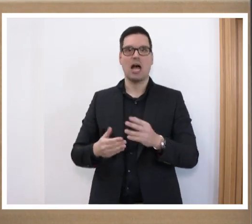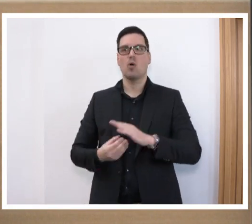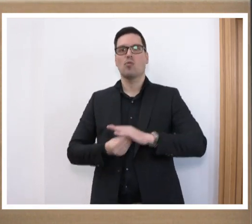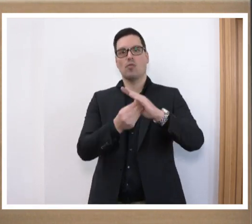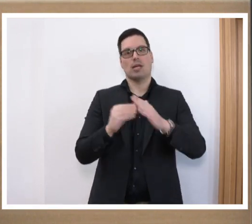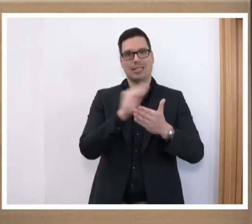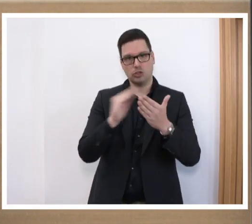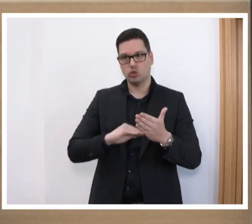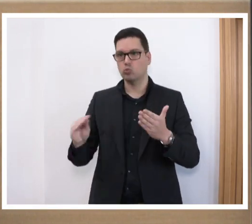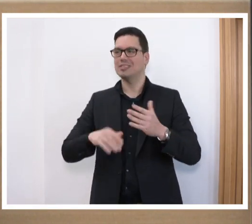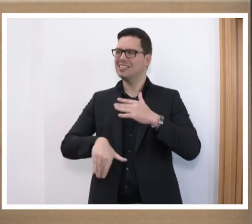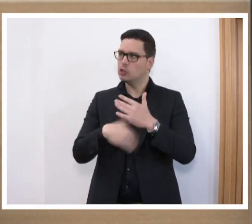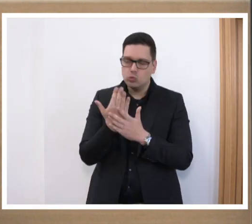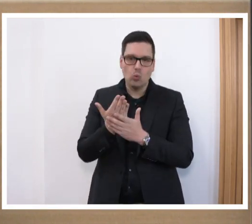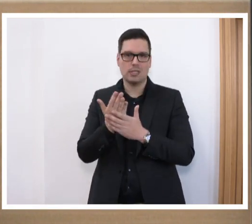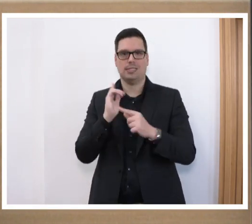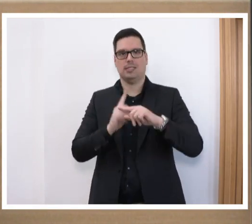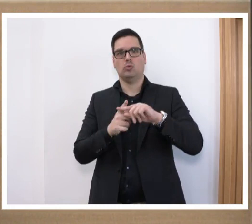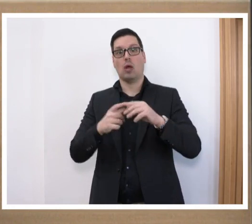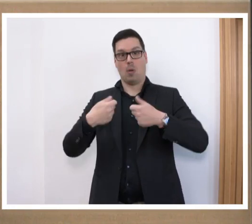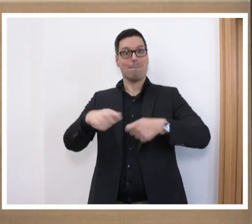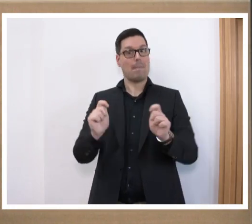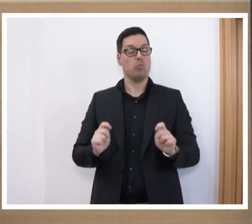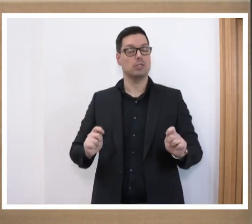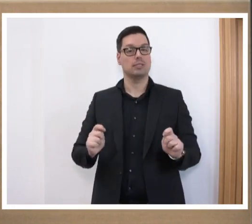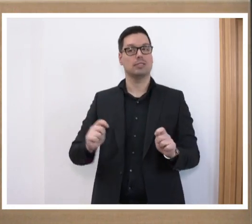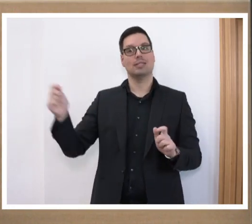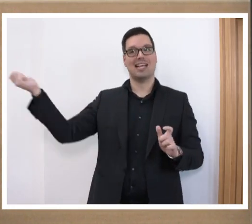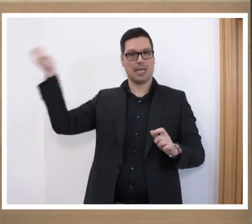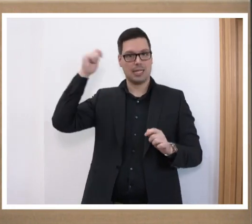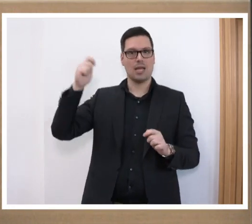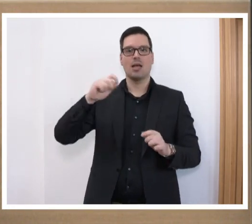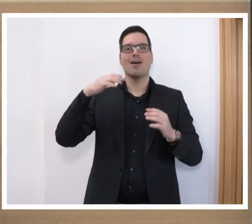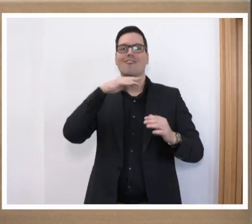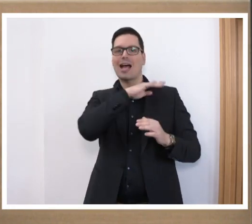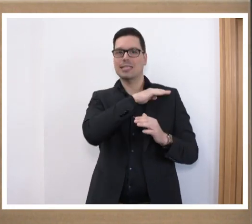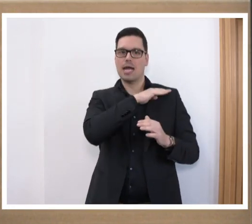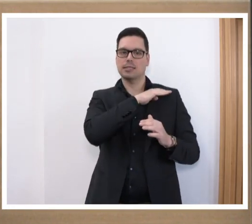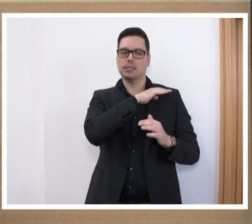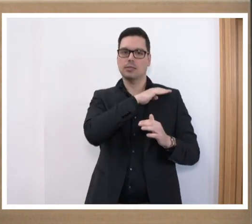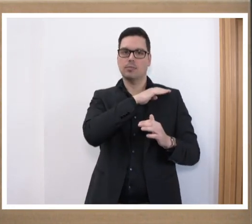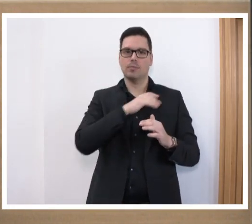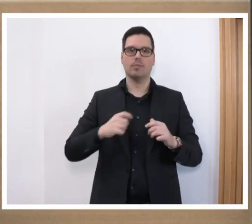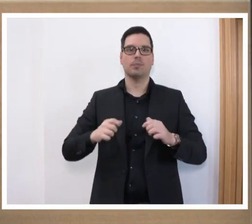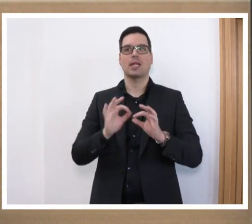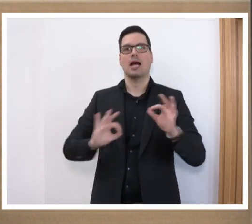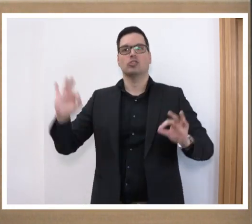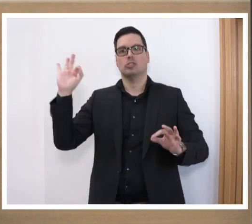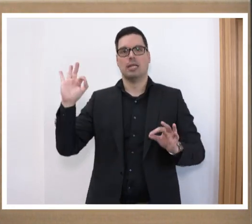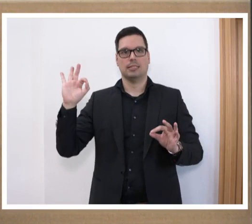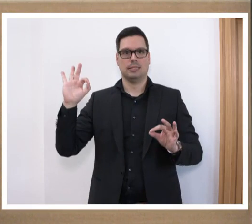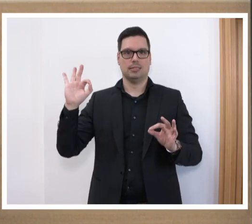konzipiert werden und auch gebaut werden. Ich erinnere, am Freitag wird der Architektenwettbewerb im